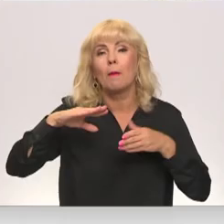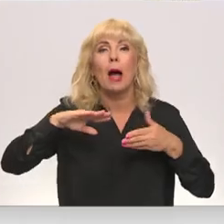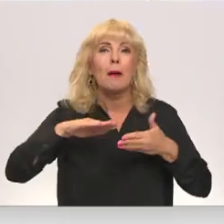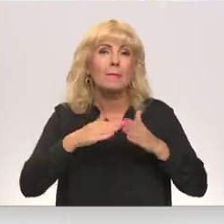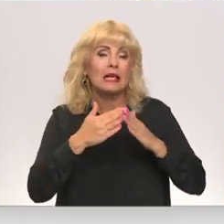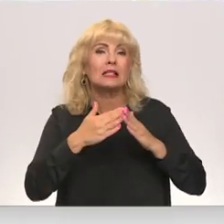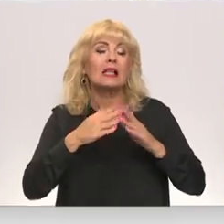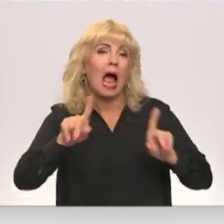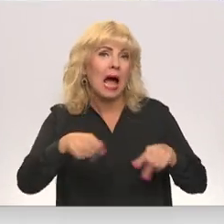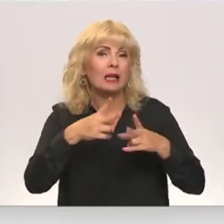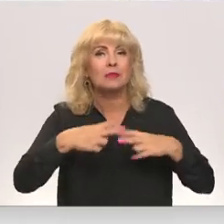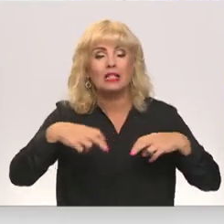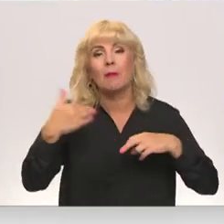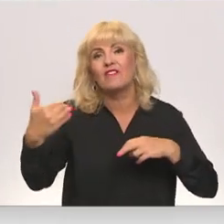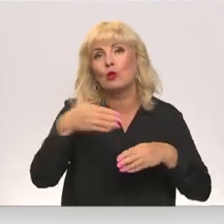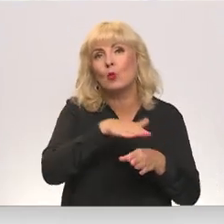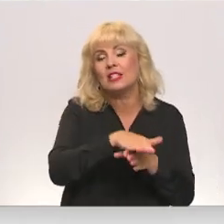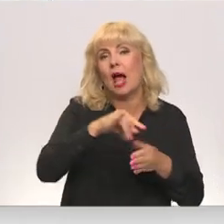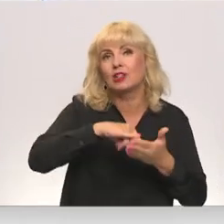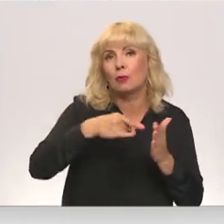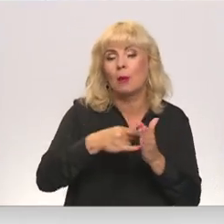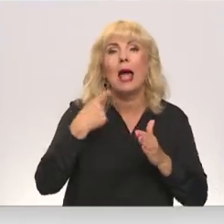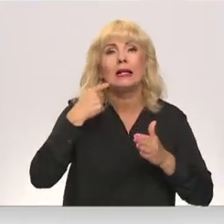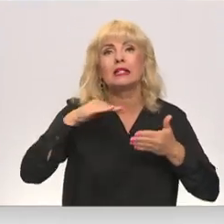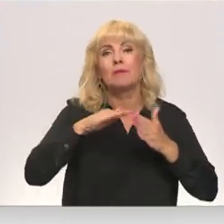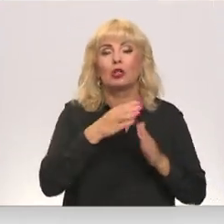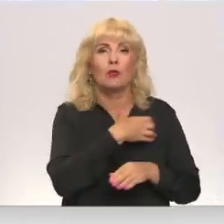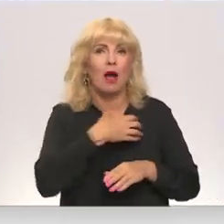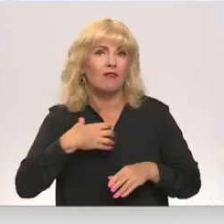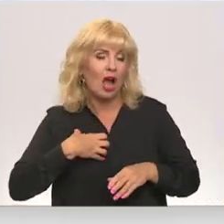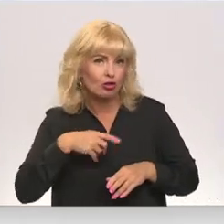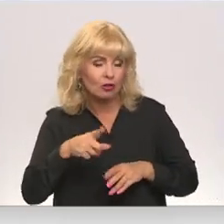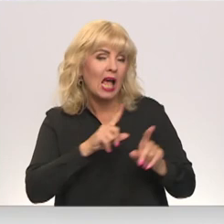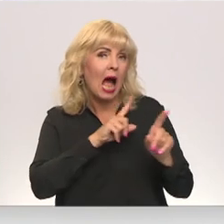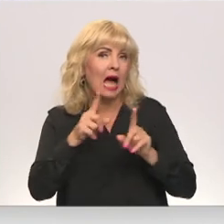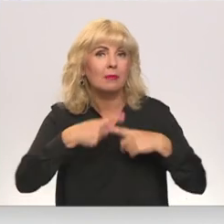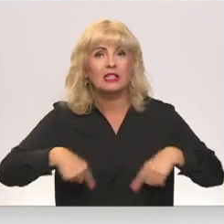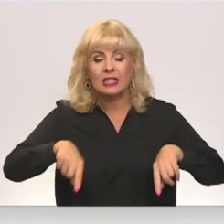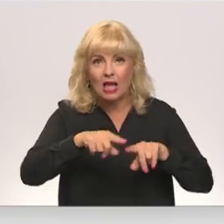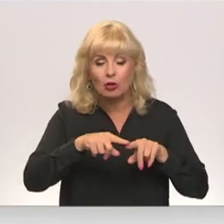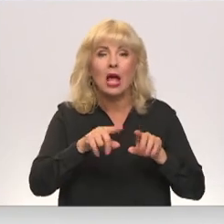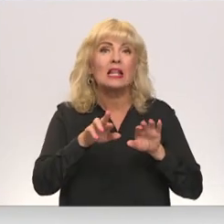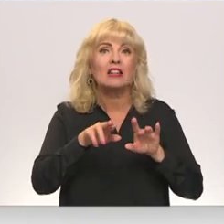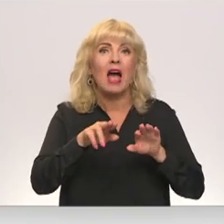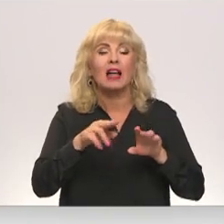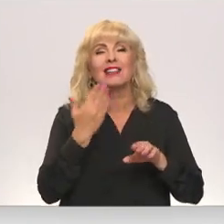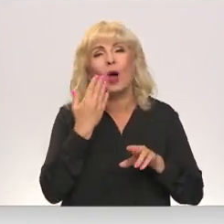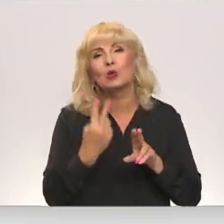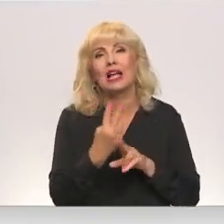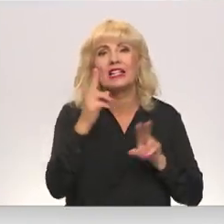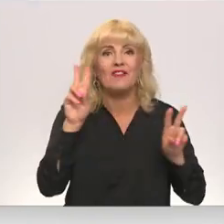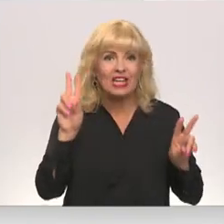attīstības departamenta īstenota projekta Rīgas pilsētas pašvaldības administratīvās teritorijas digitālais dvīnis ietveros.